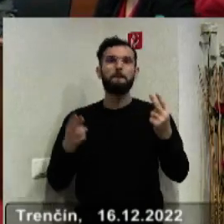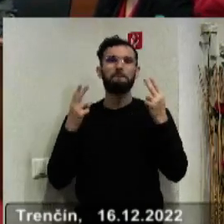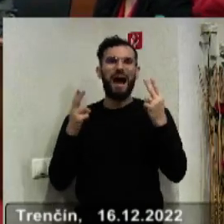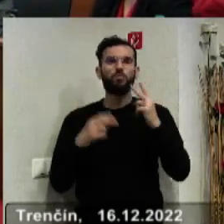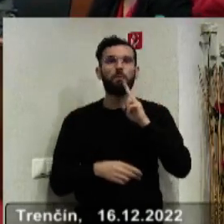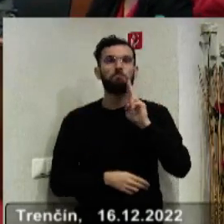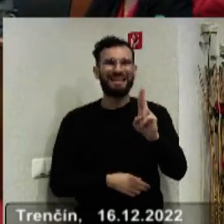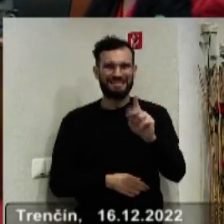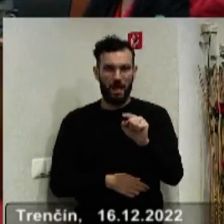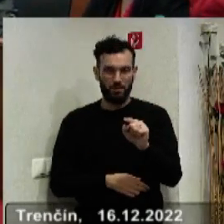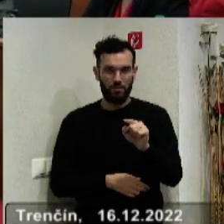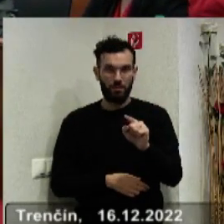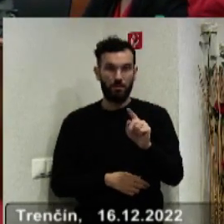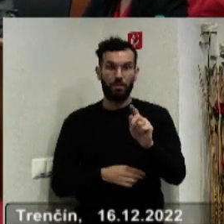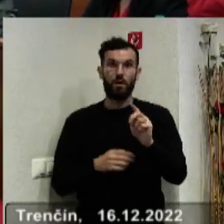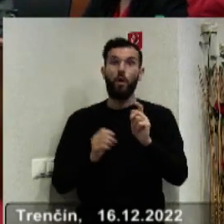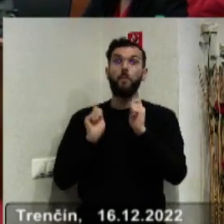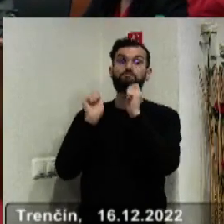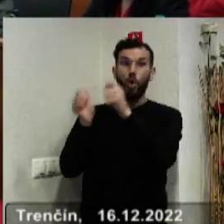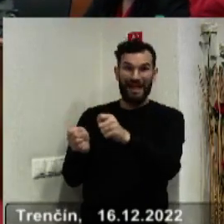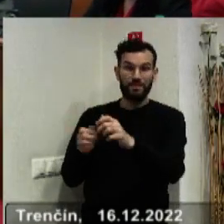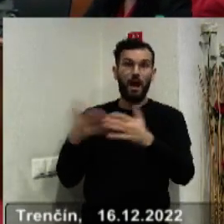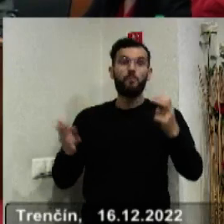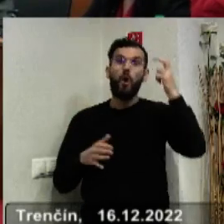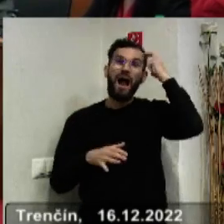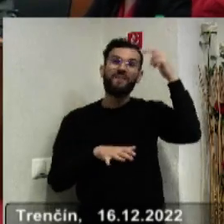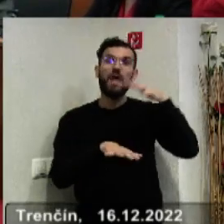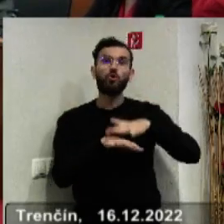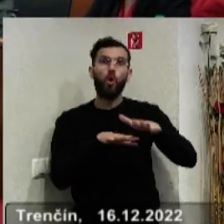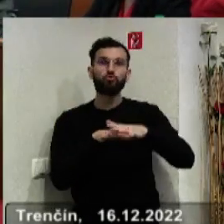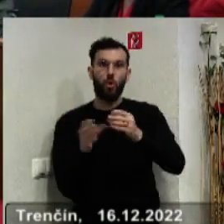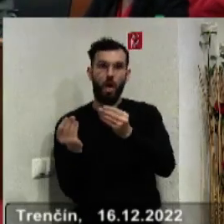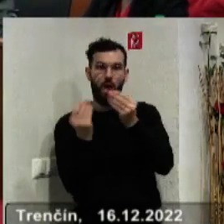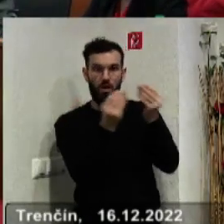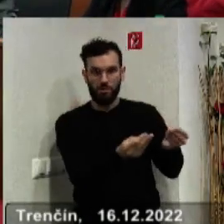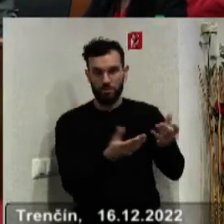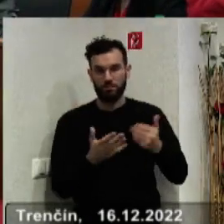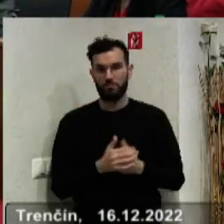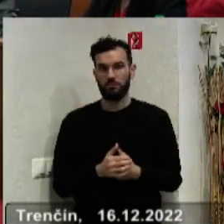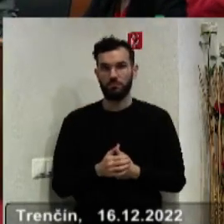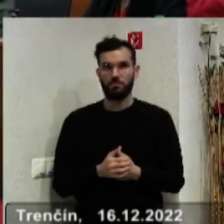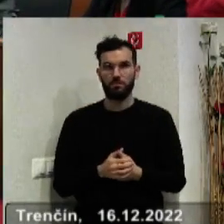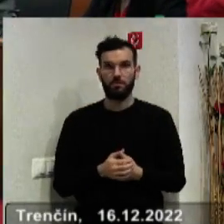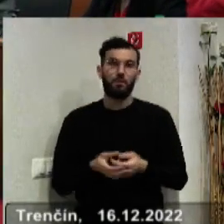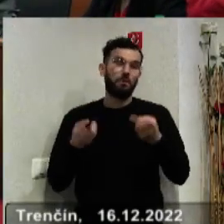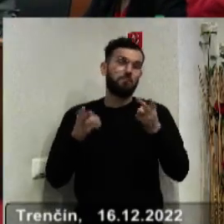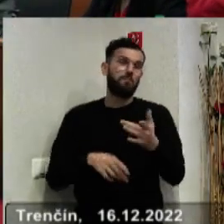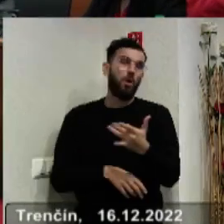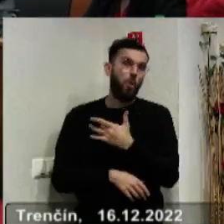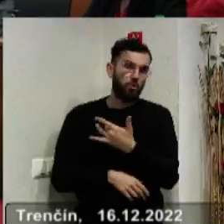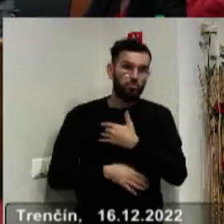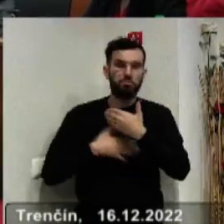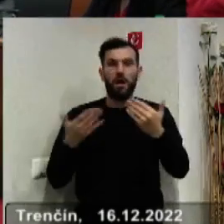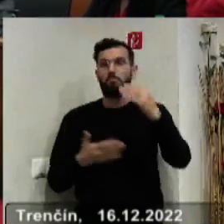príznania, buď dopodateľne, alebo hlavnému kontrolórovi, respektíve osobne,